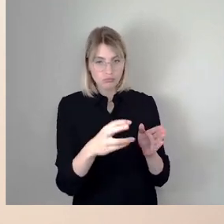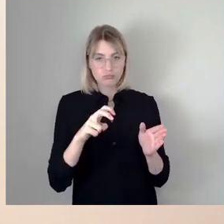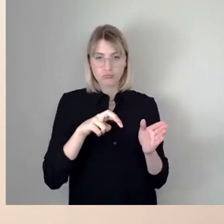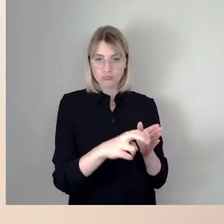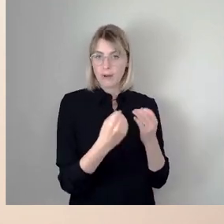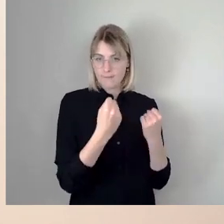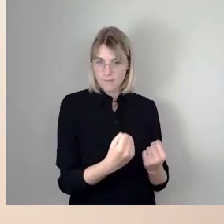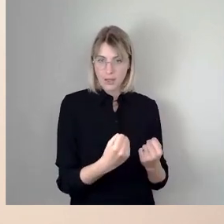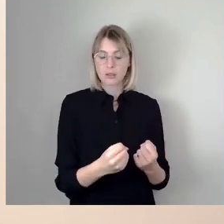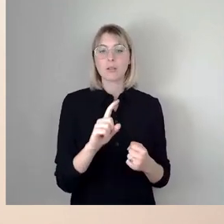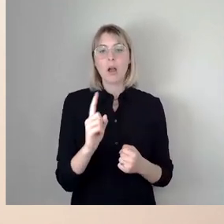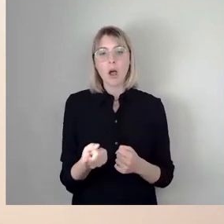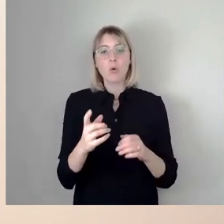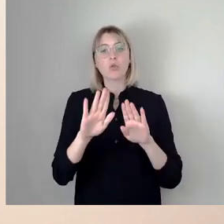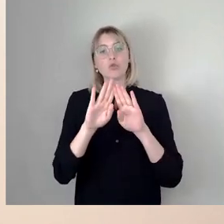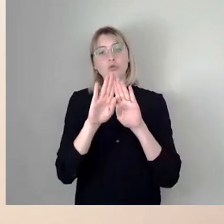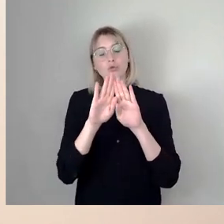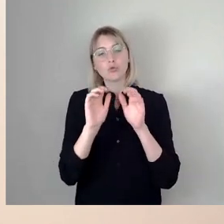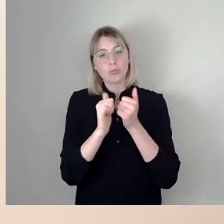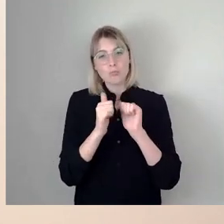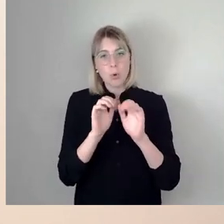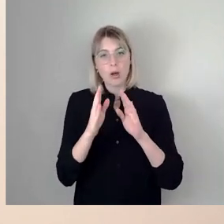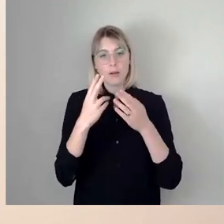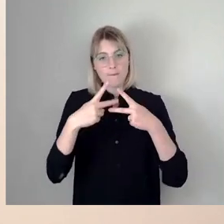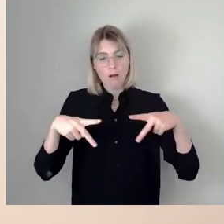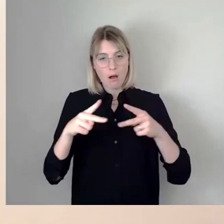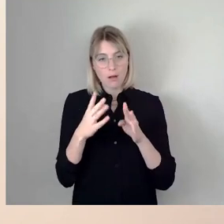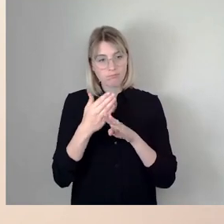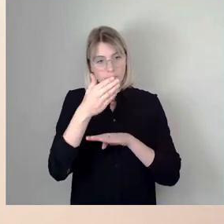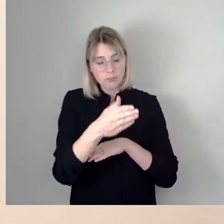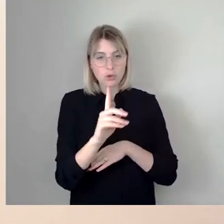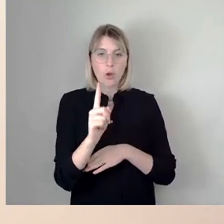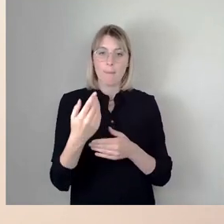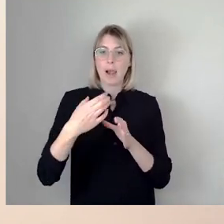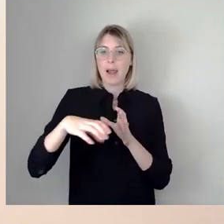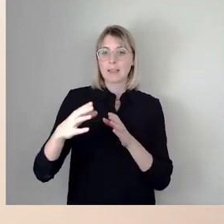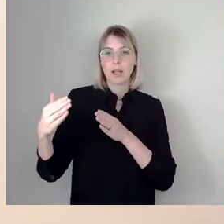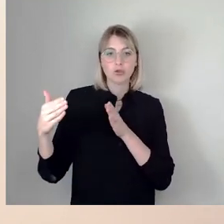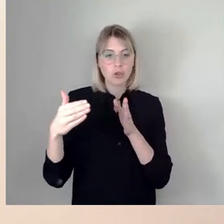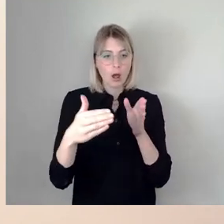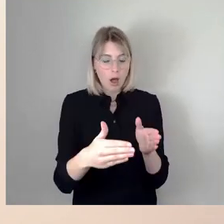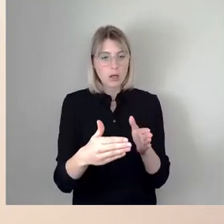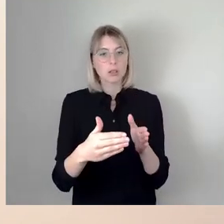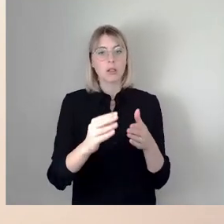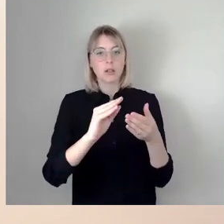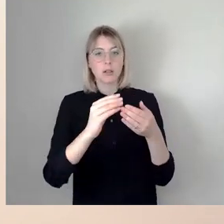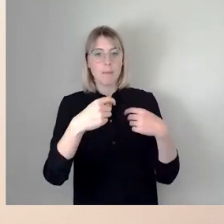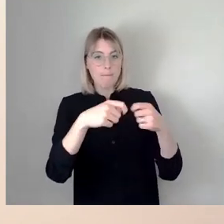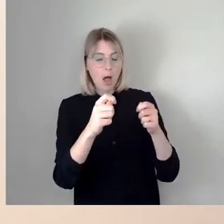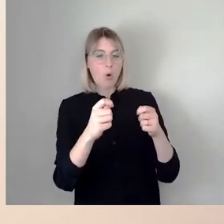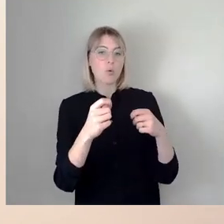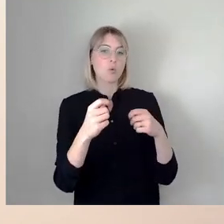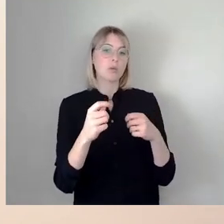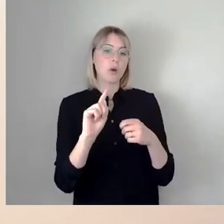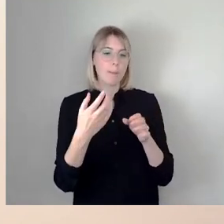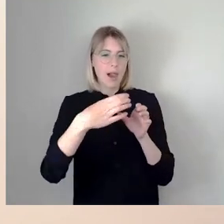bauen wir ja extra noch mal quasi wie eine Stichstraße dort ein. Die wird separat erfolgen, so dass